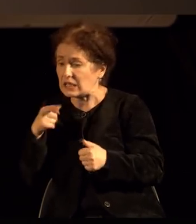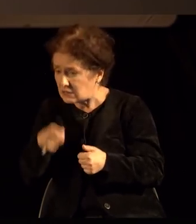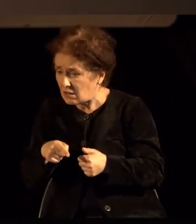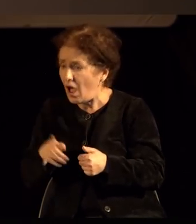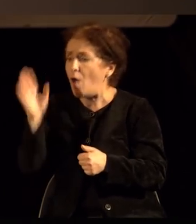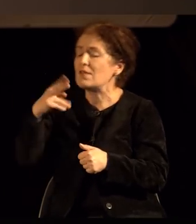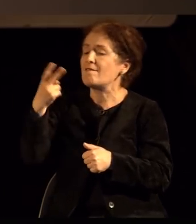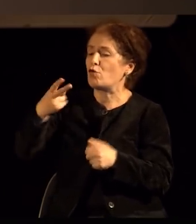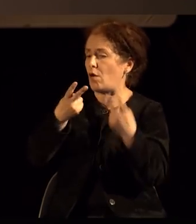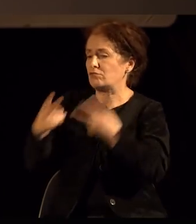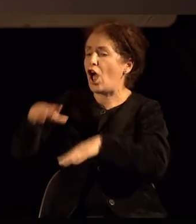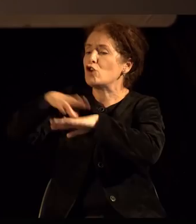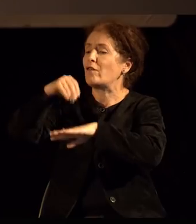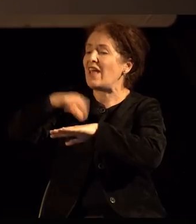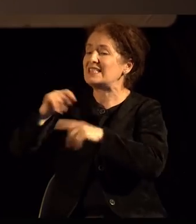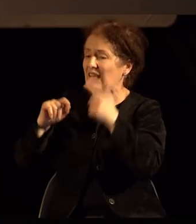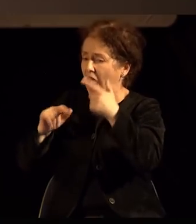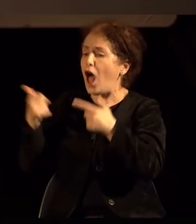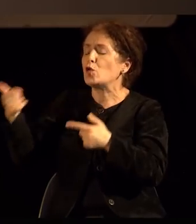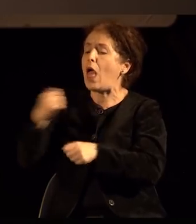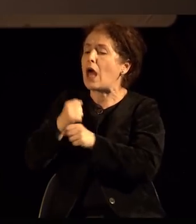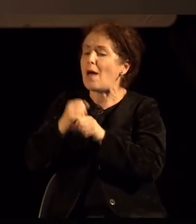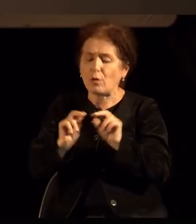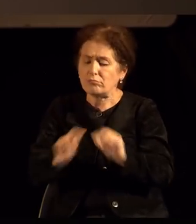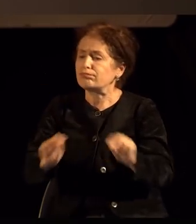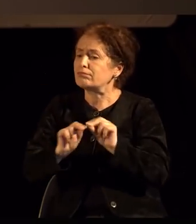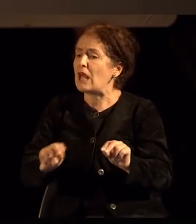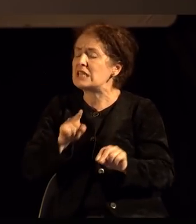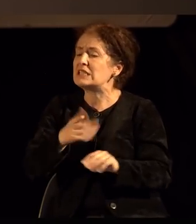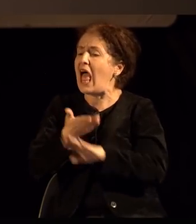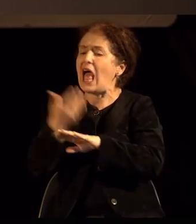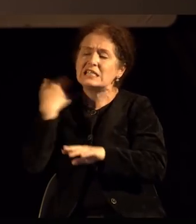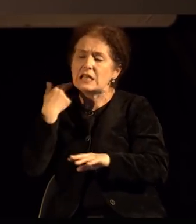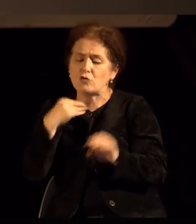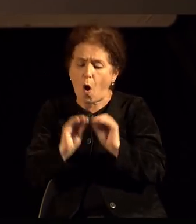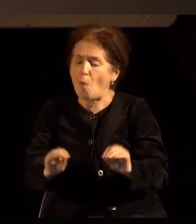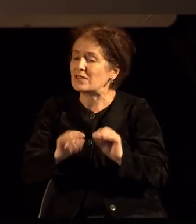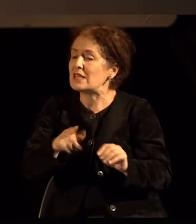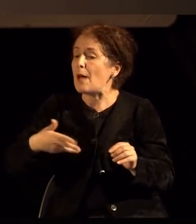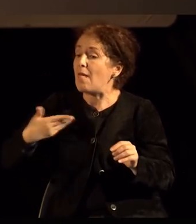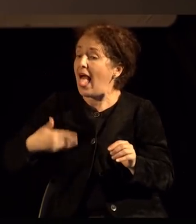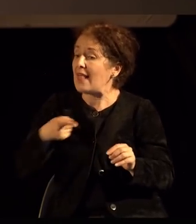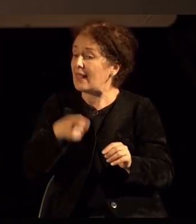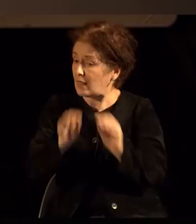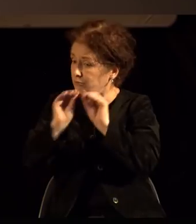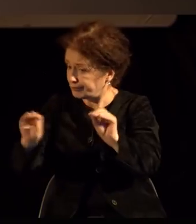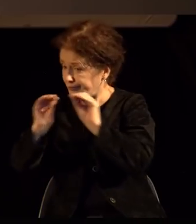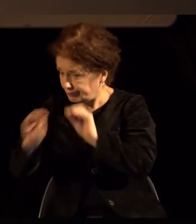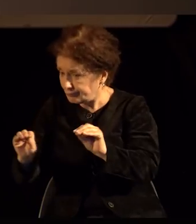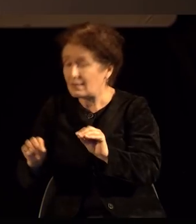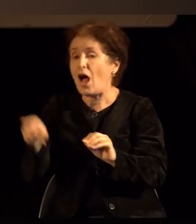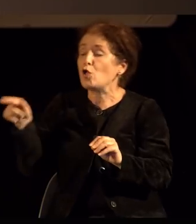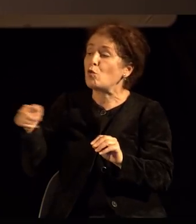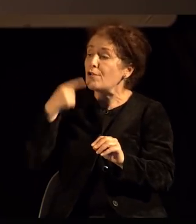Сетриус од Шведска, кој што работи како едукатор во Шведската Асоциација за сексуално образование. Тој со нас ке ги сподели искуствата за